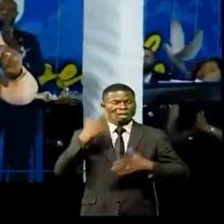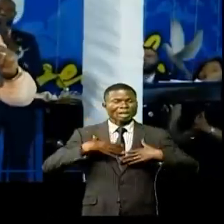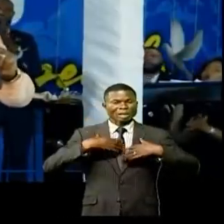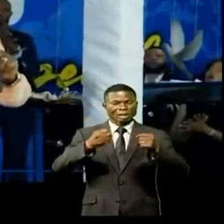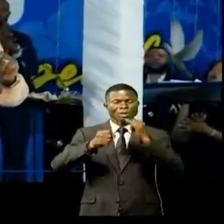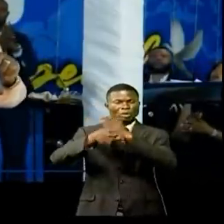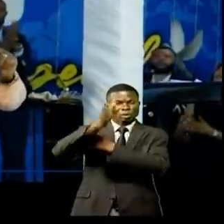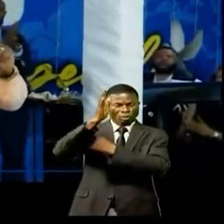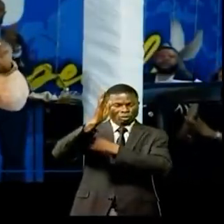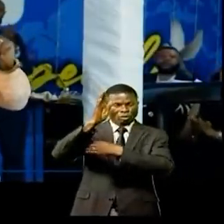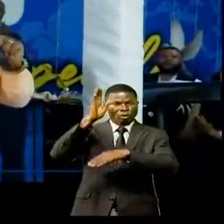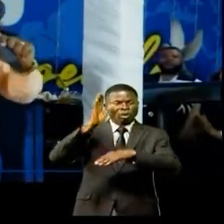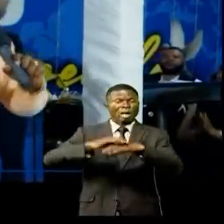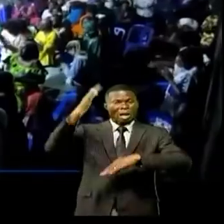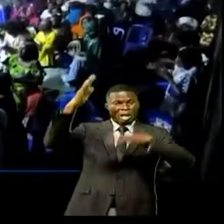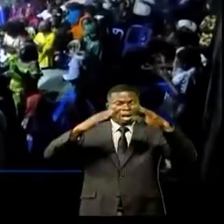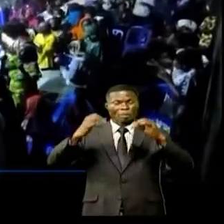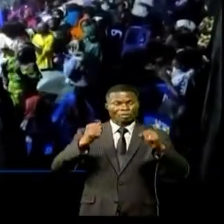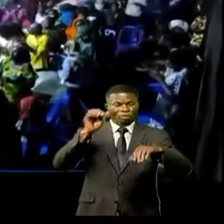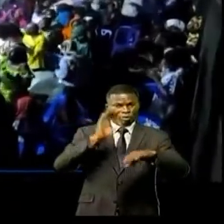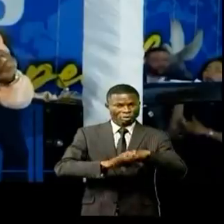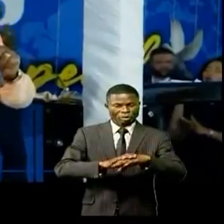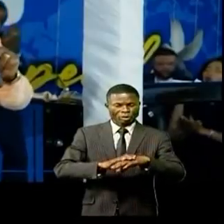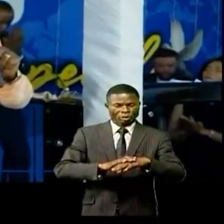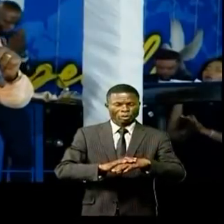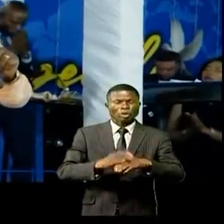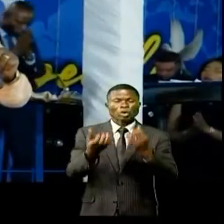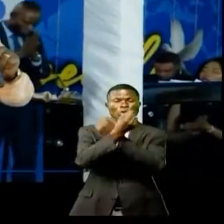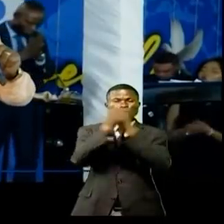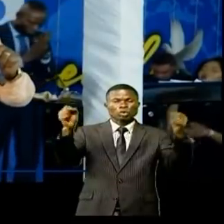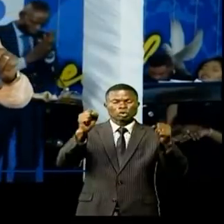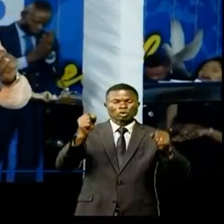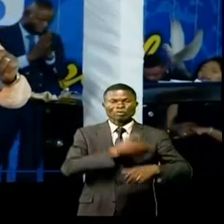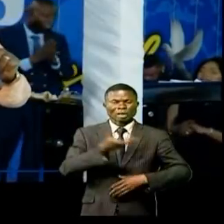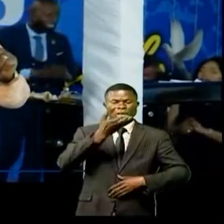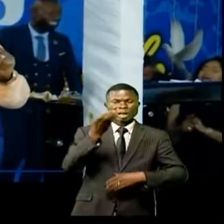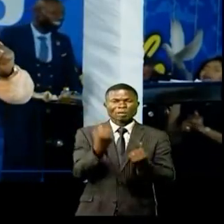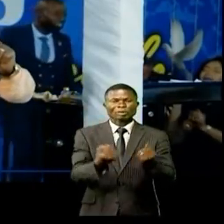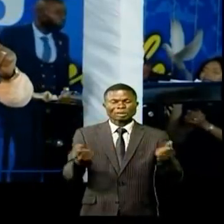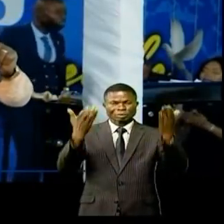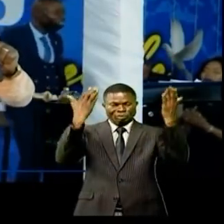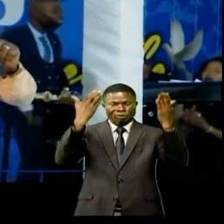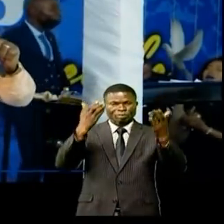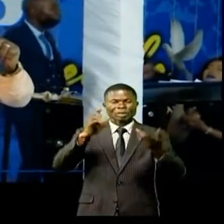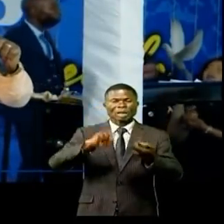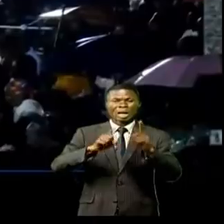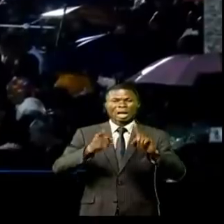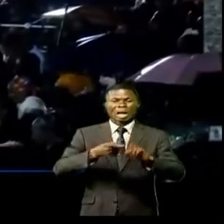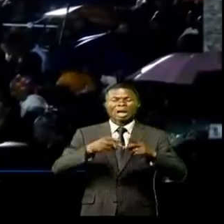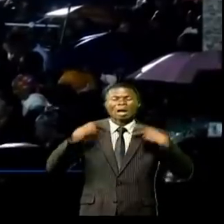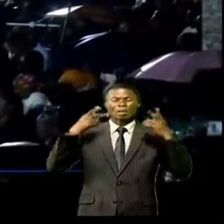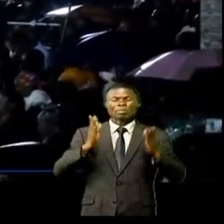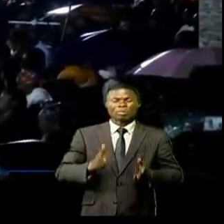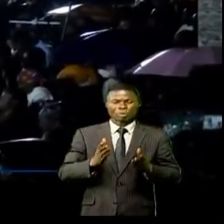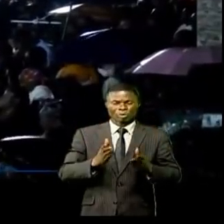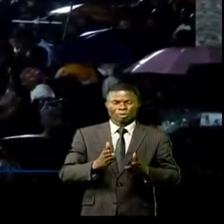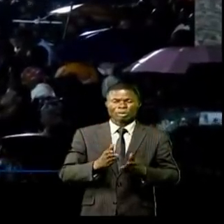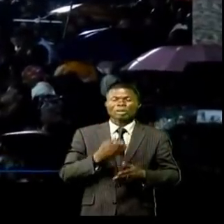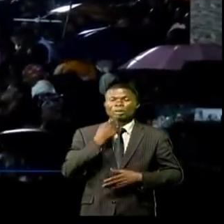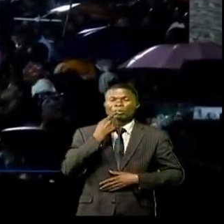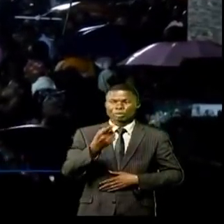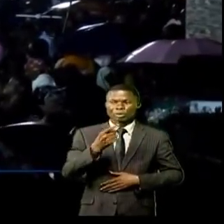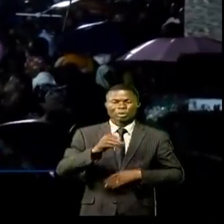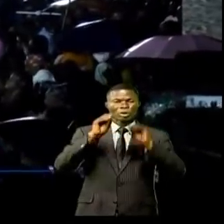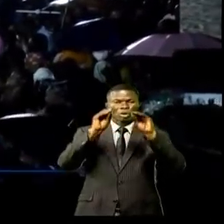divine ont bravé la pluie battante. Passionnés de sauver les hommes du peuple de Dieu, l'apôtre Léopold Mutombo a bravé la menace d'un ciel capricieux et